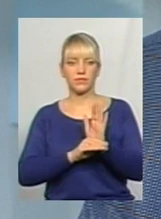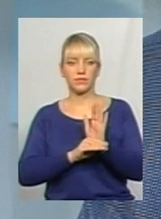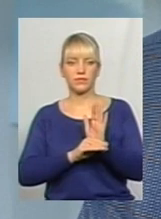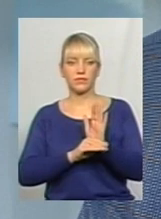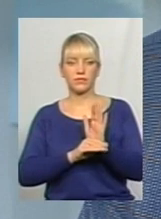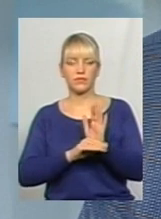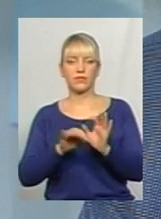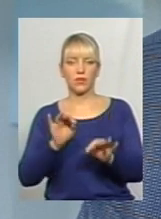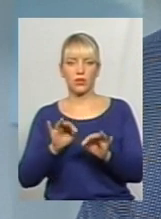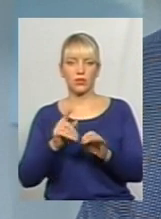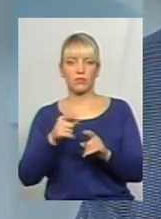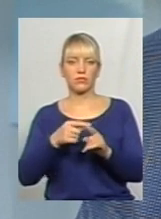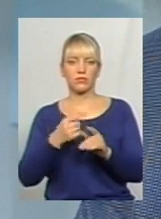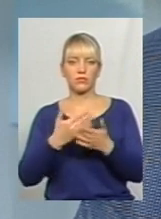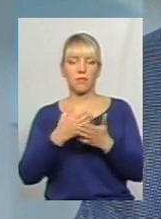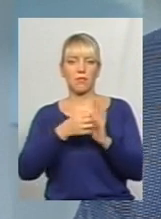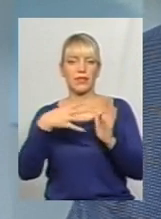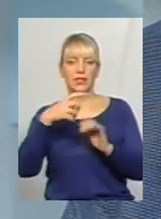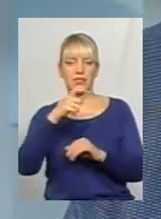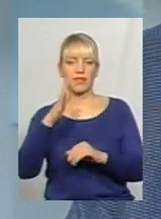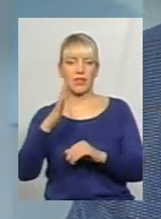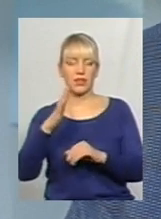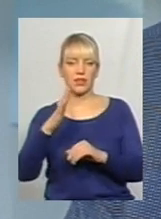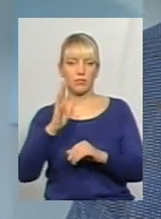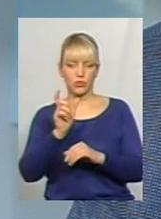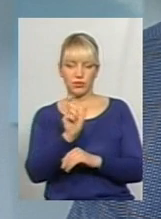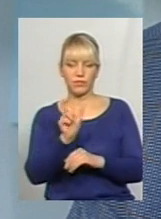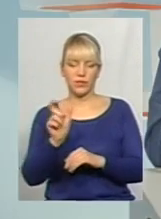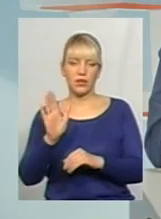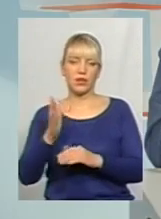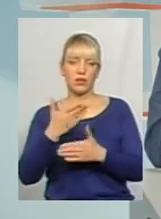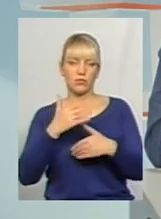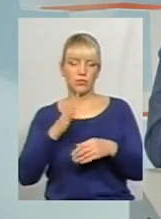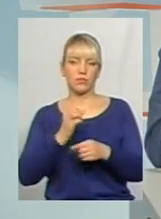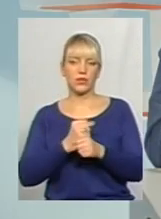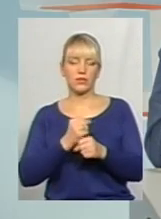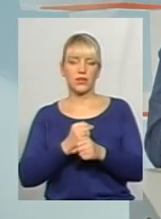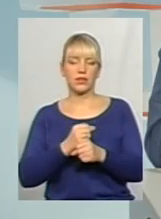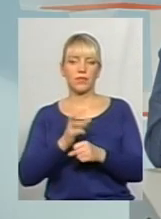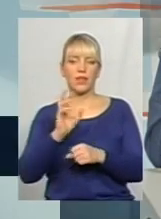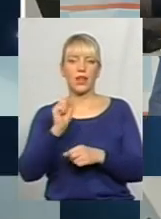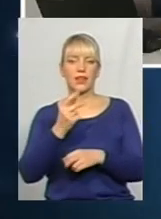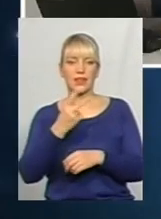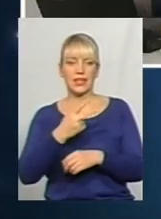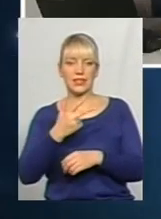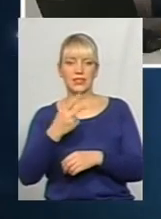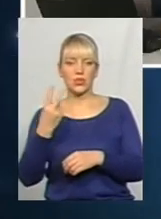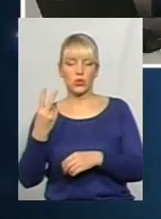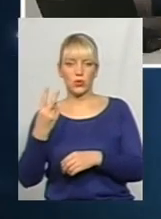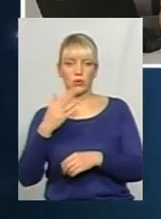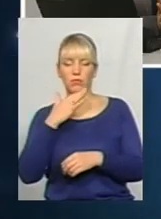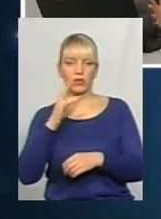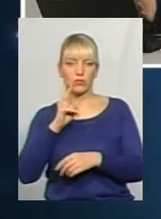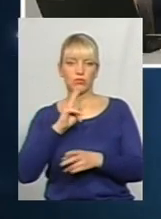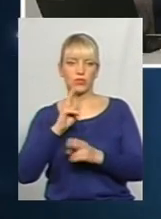нормальний графік, там інтервал руху йде 15 хвилин. Ну, я думаю, ми ще попрацюємо. Ну, на 32 маршрут багато хто жаліться.